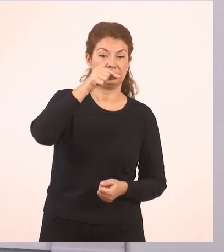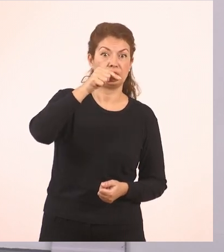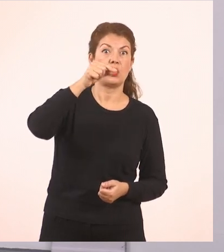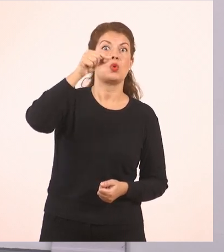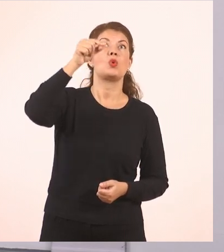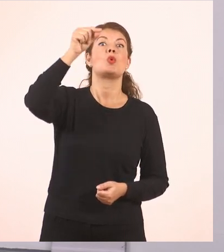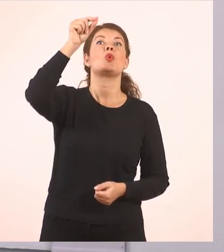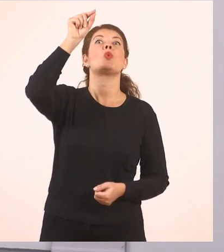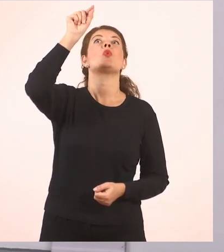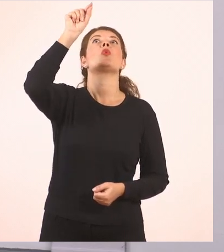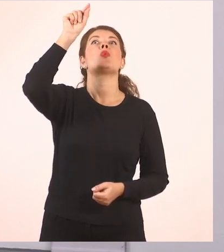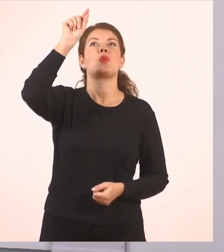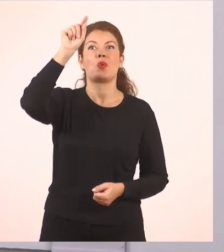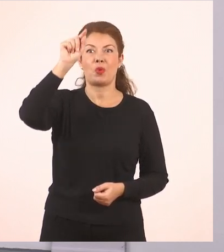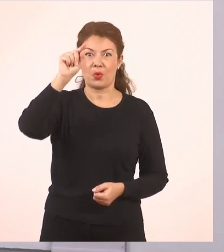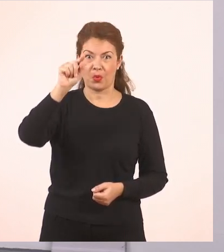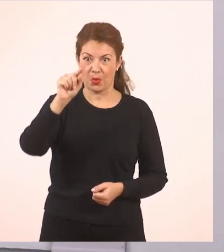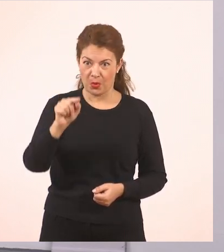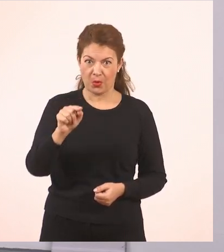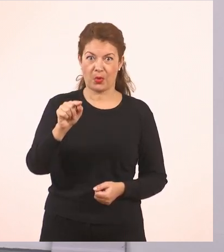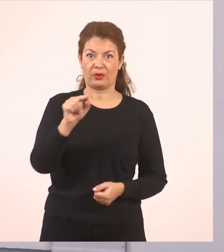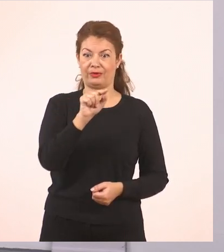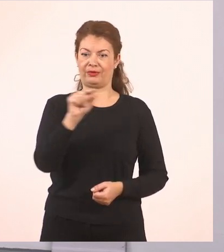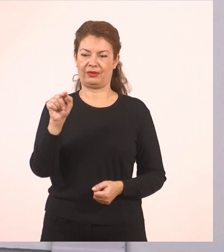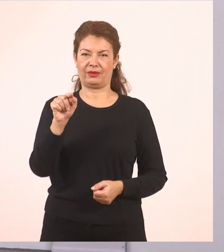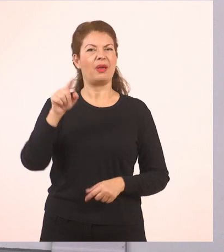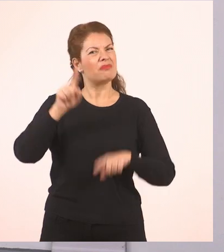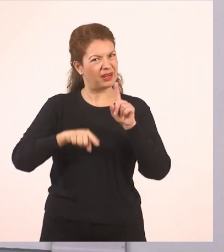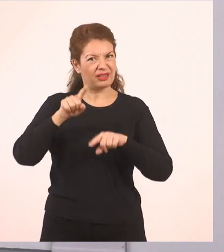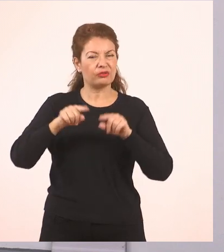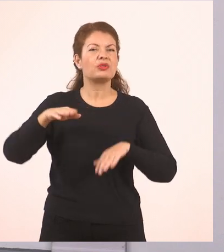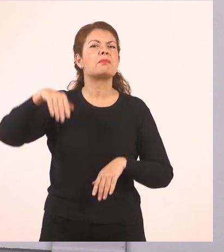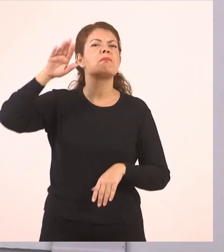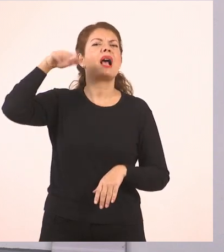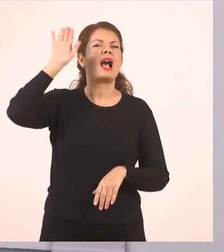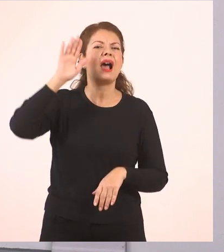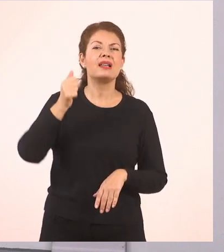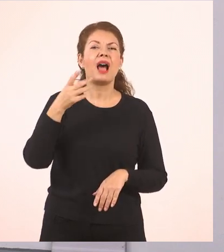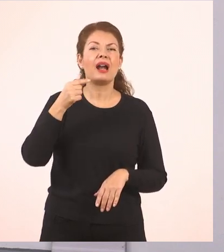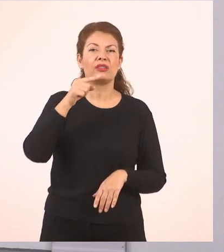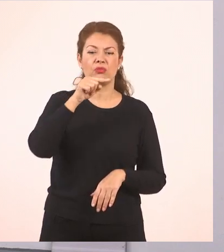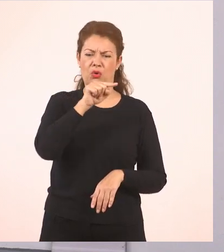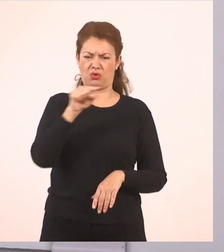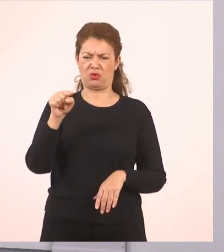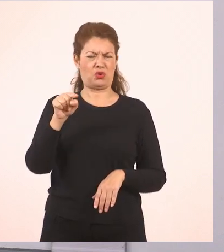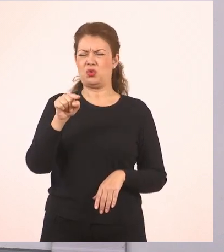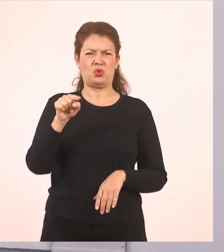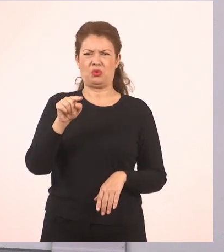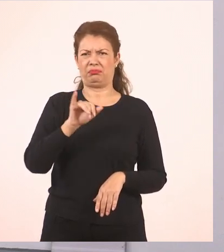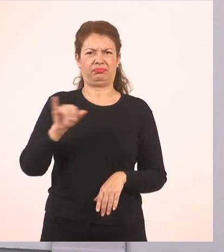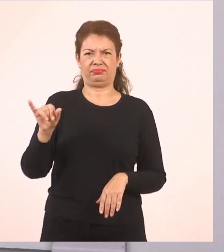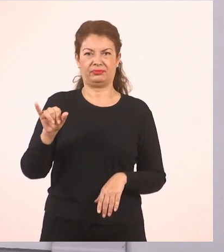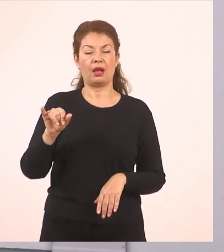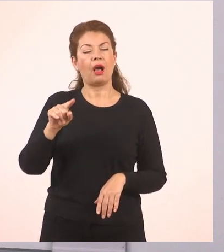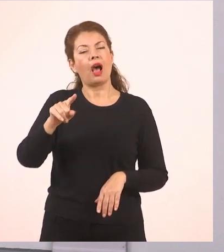Ξεκινάω και κατεβαίνω. Πολλές φορές θα δεις ότι εμείς οι μεγάλοι δεν βάζουμε αυτή τη γραμμούλα από κάτω. Είναι θέμα